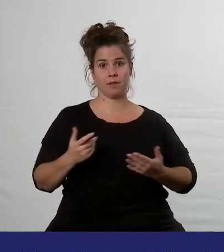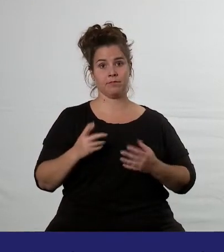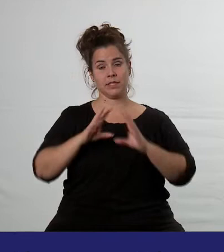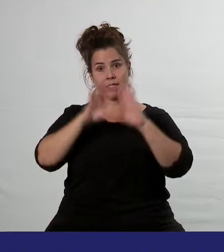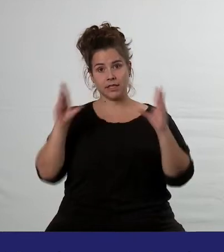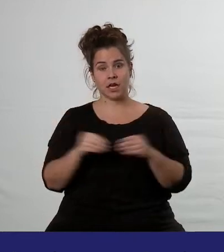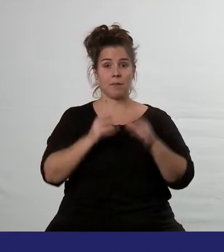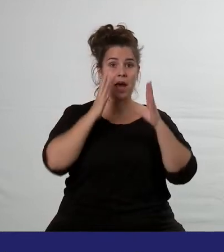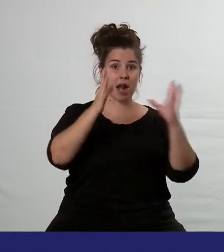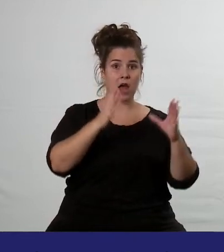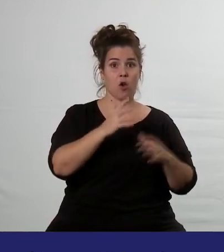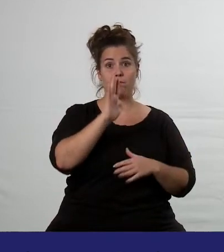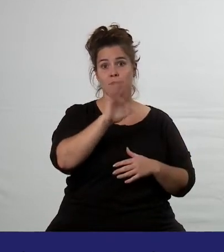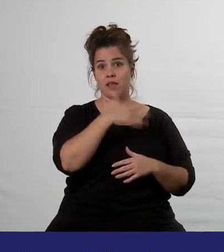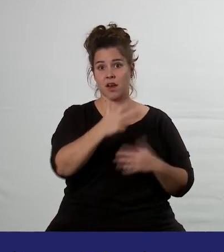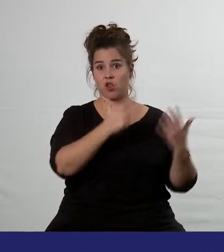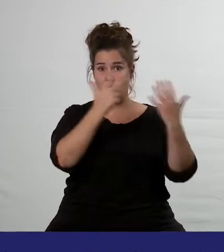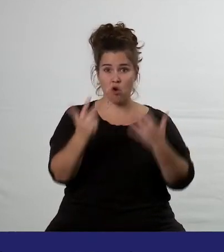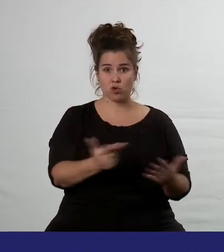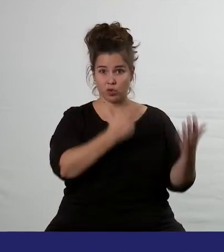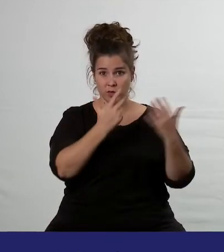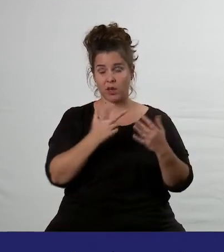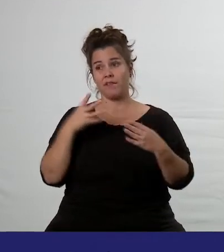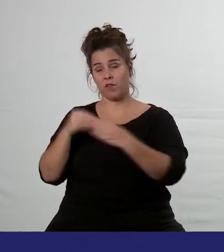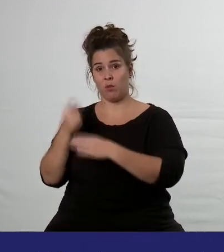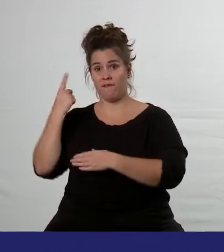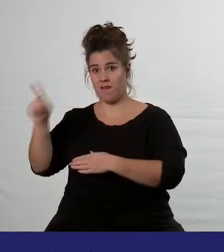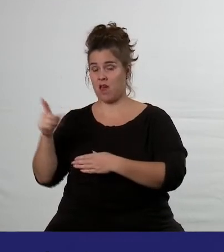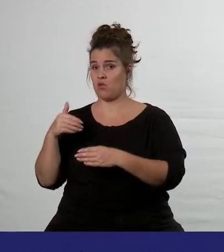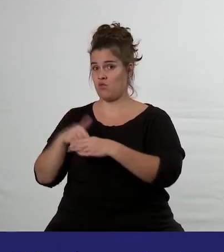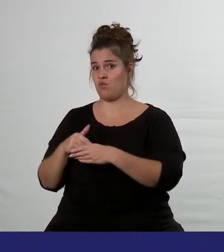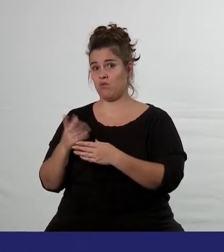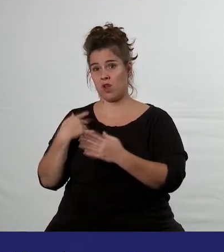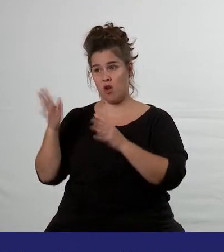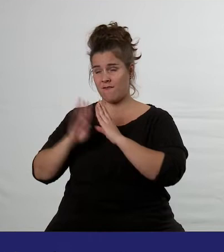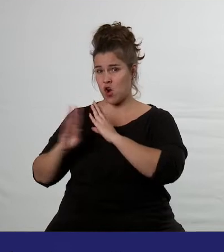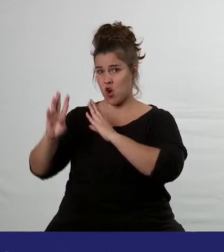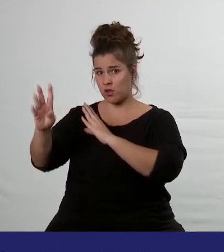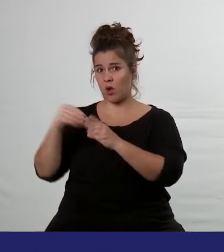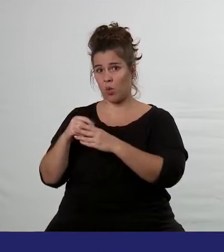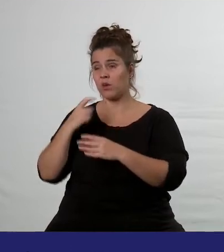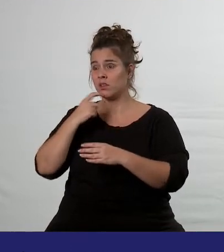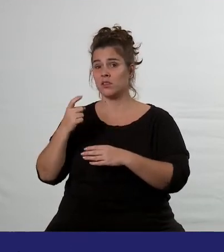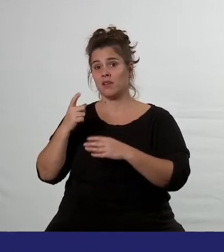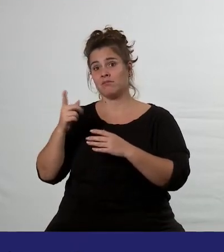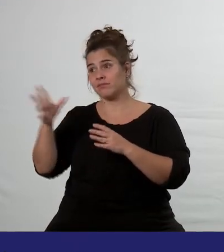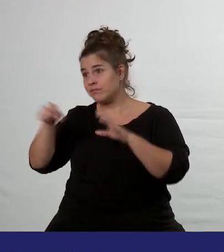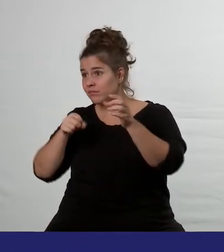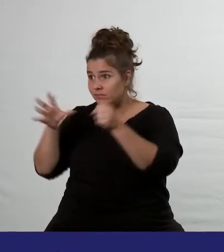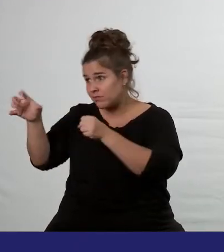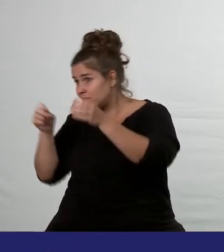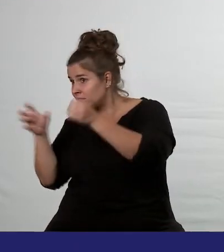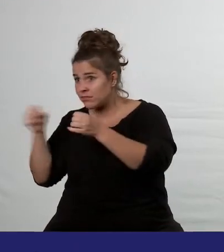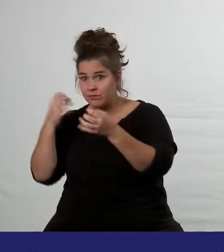osmihodinových ranních směn, pár z nich venku v střídícím stanu, kde jsme mezi všemi lidmi přicházejícími do nemocnice vybírali ty,